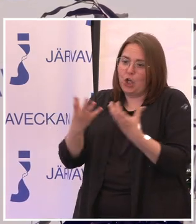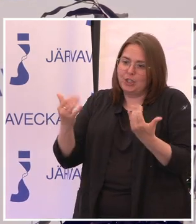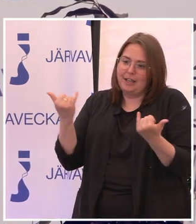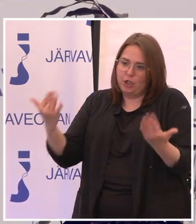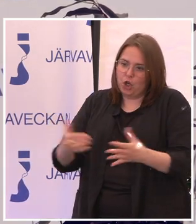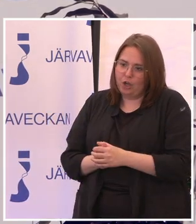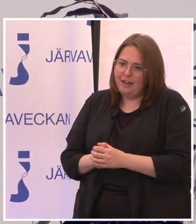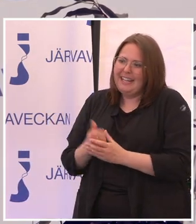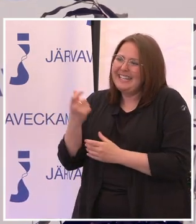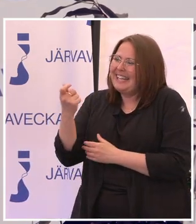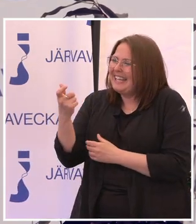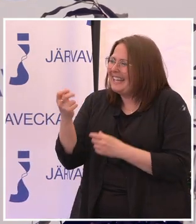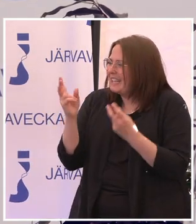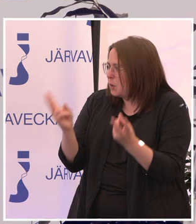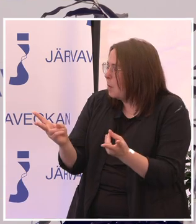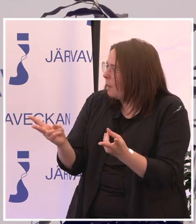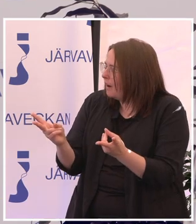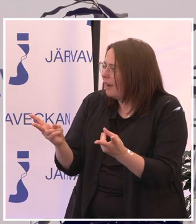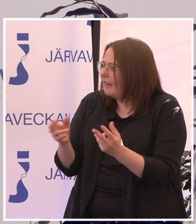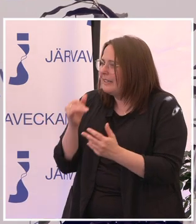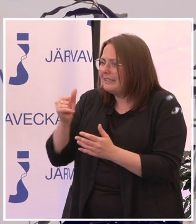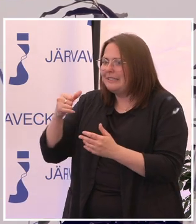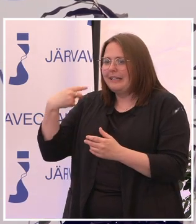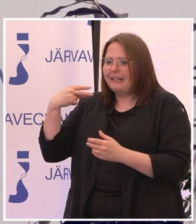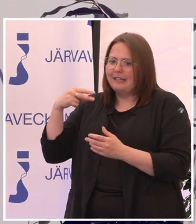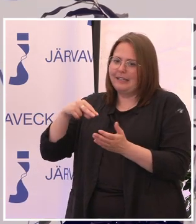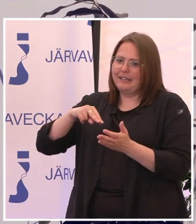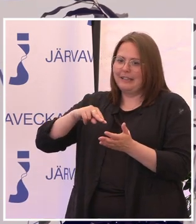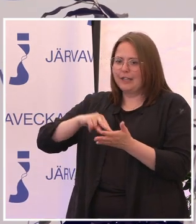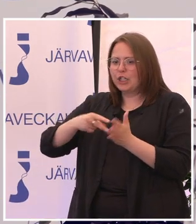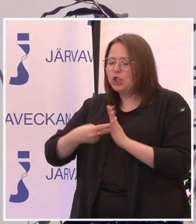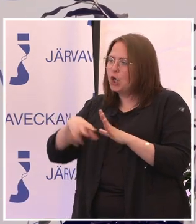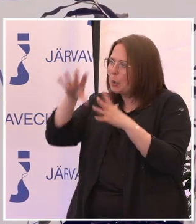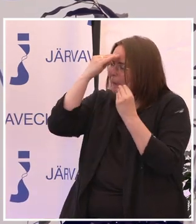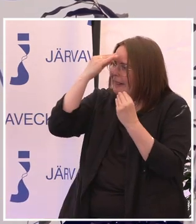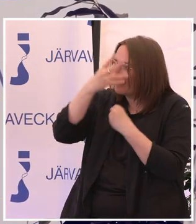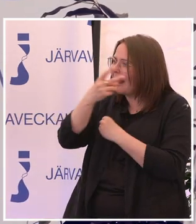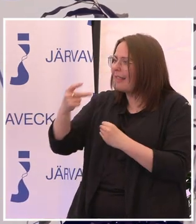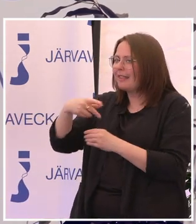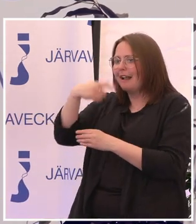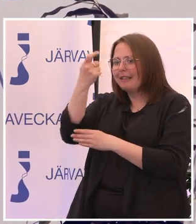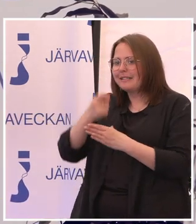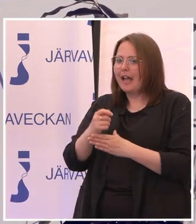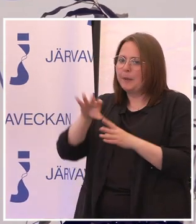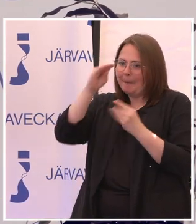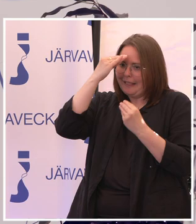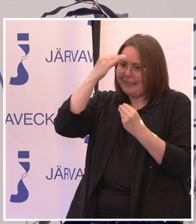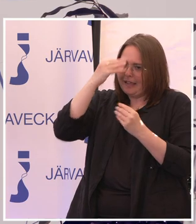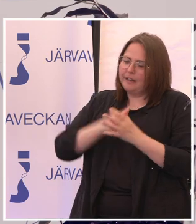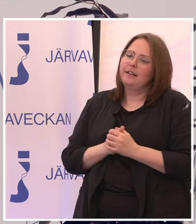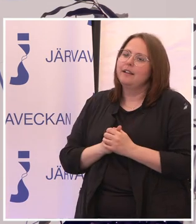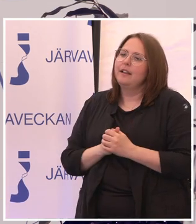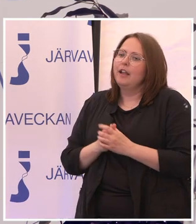Det är väldigt lite sån del i ingenjörsutbildningar eller i andra designutbildningar och så där. Så